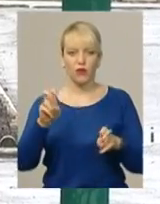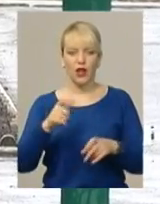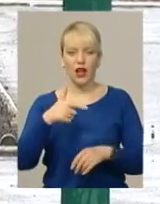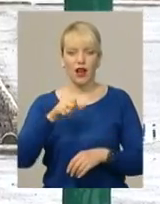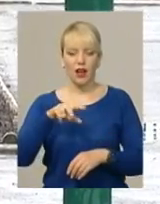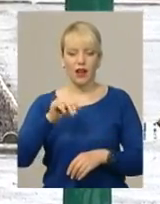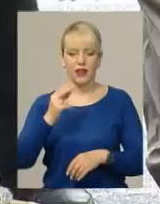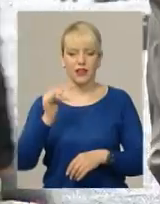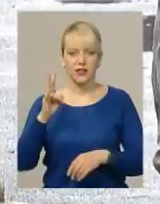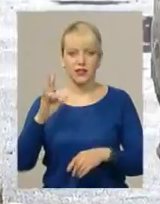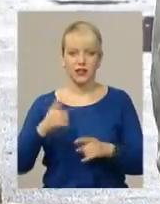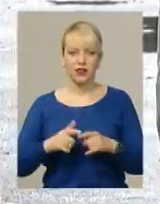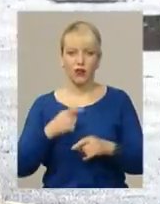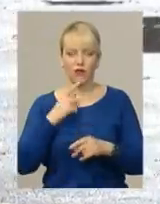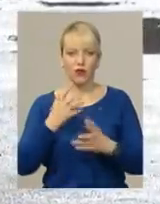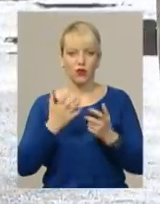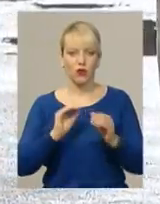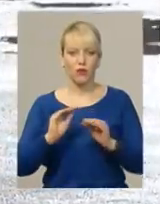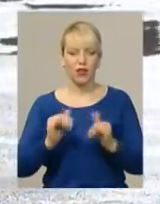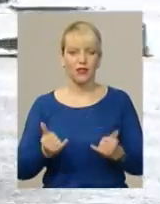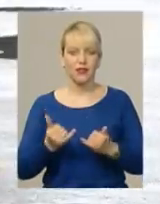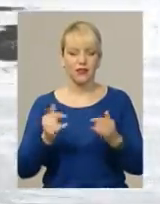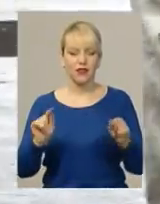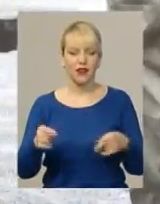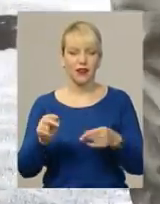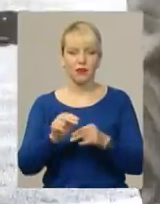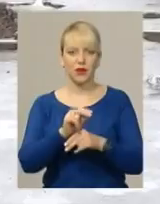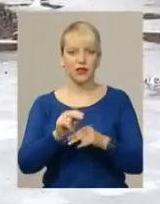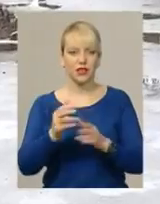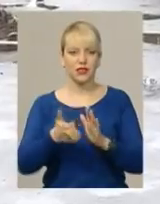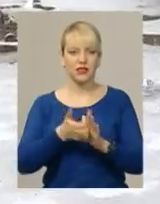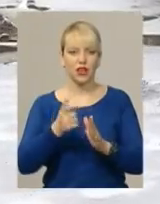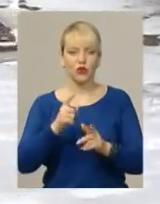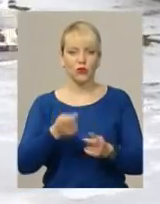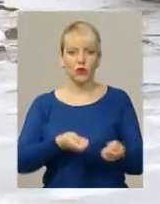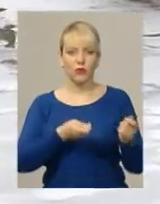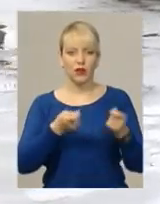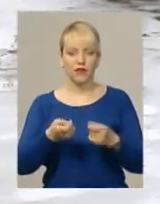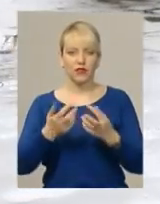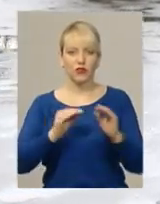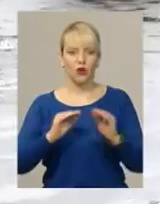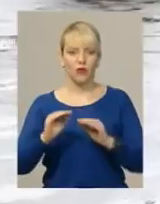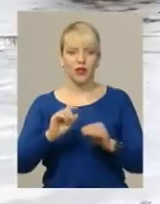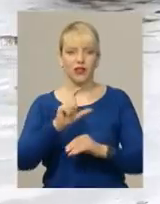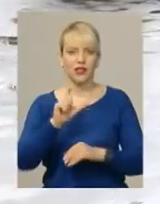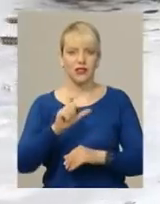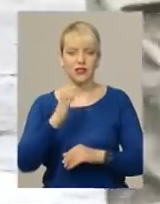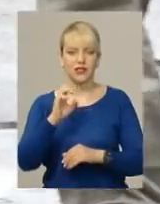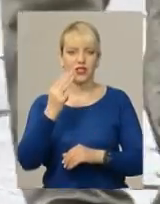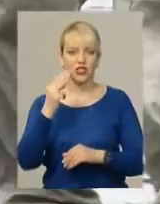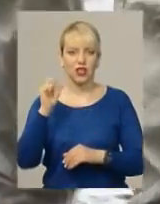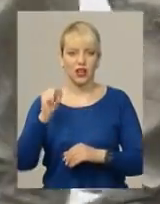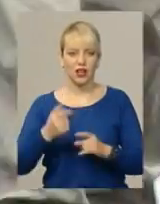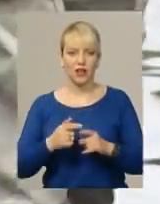Україні обладнання для реабілітації не вистачає, тому й привіз допомогу в госпіталь зі Сполучених Штатів Америки, де його оперували. Звідти